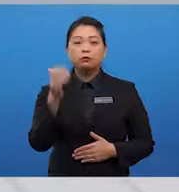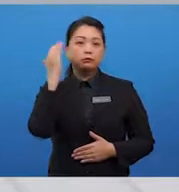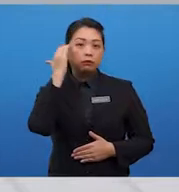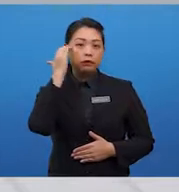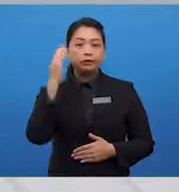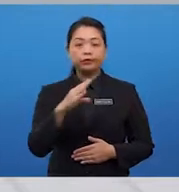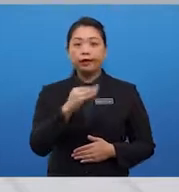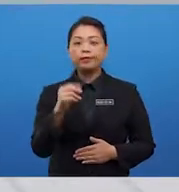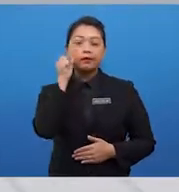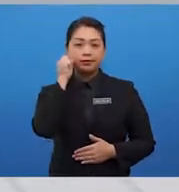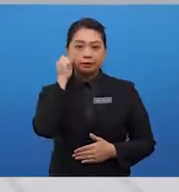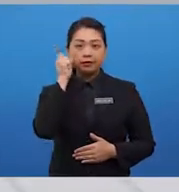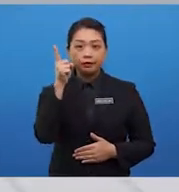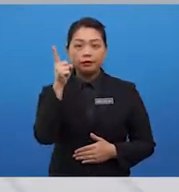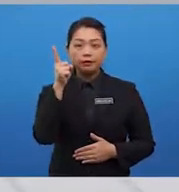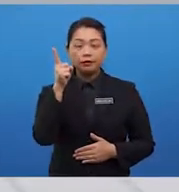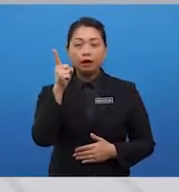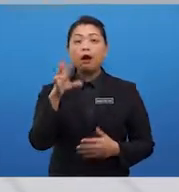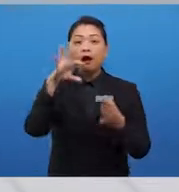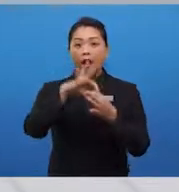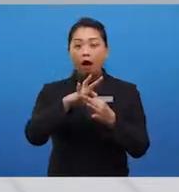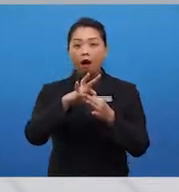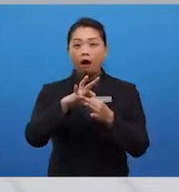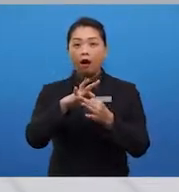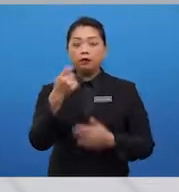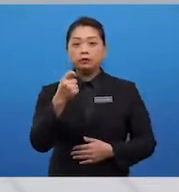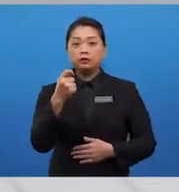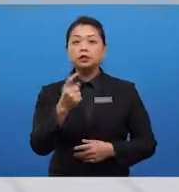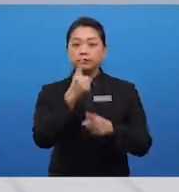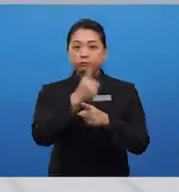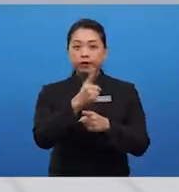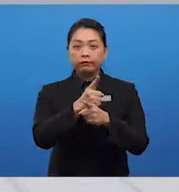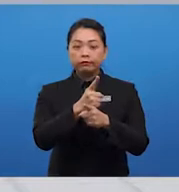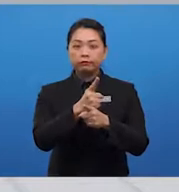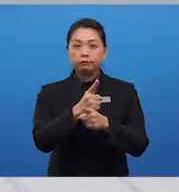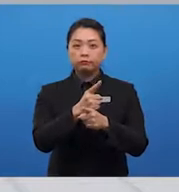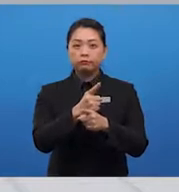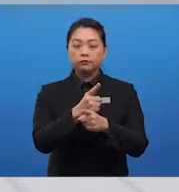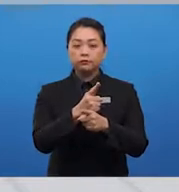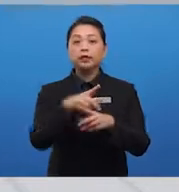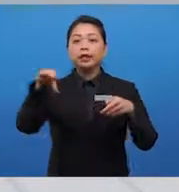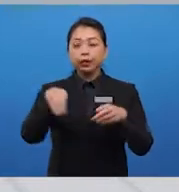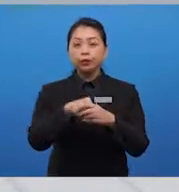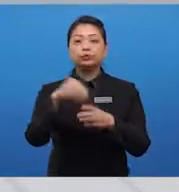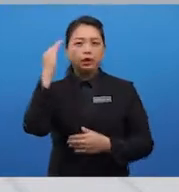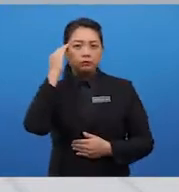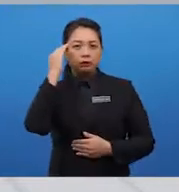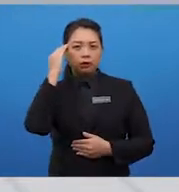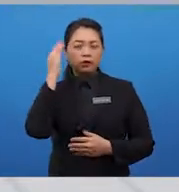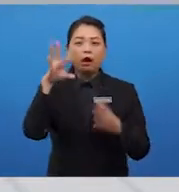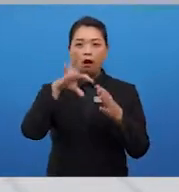pengetahuan tersebut dalam keadaan tersebut. ini mengenai pengetahuan